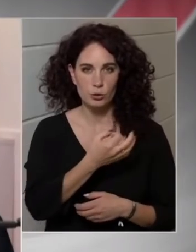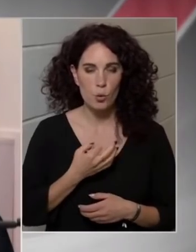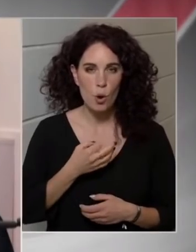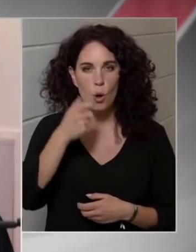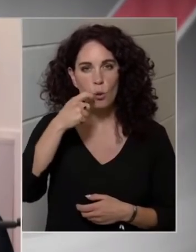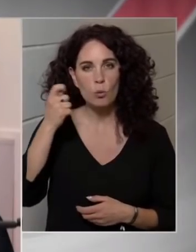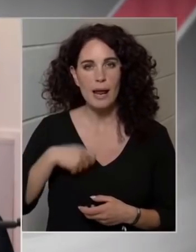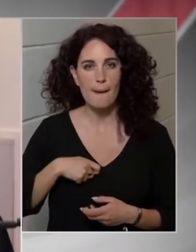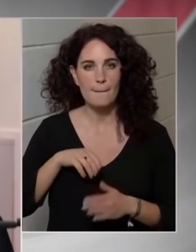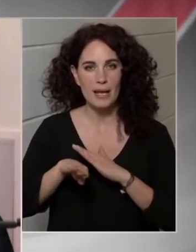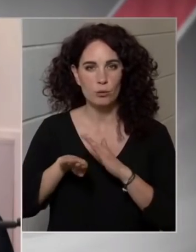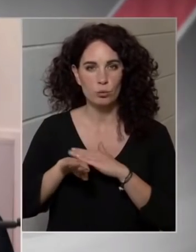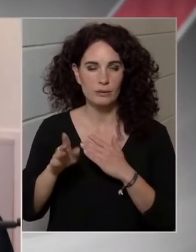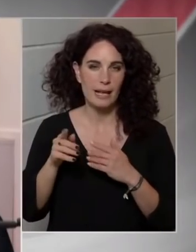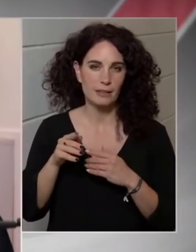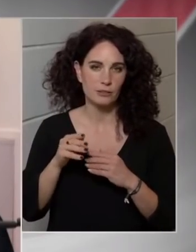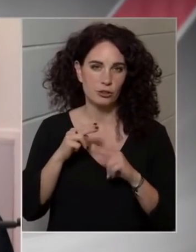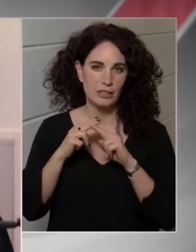segítségére.